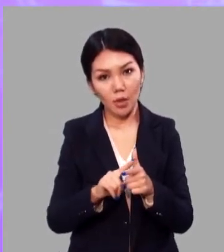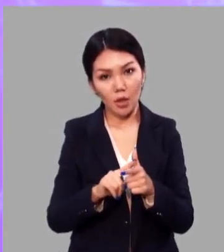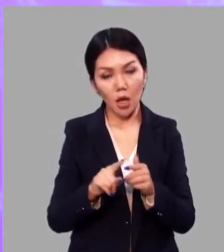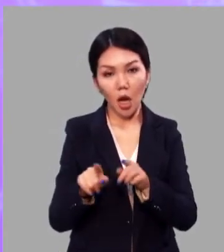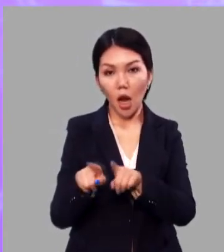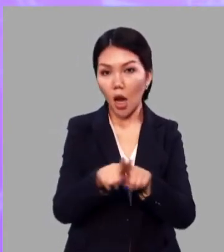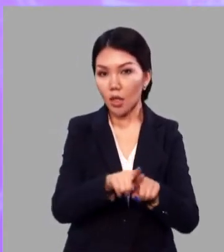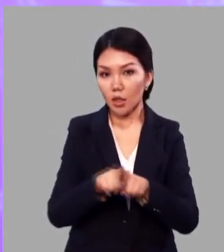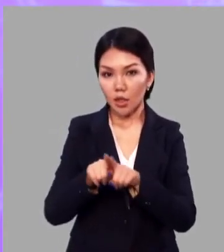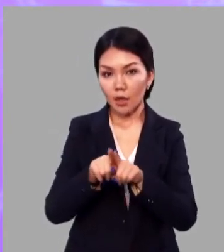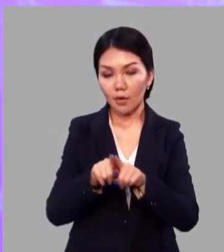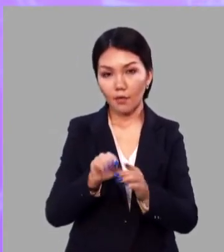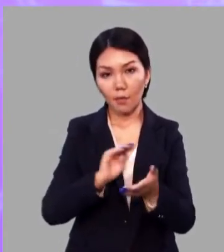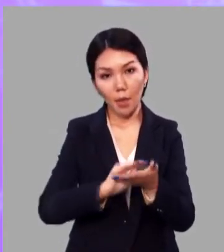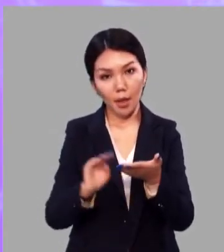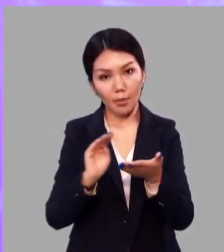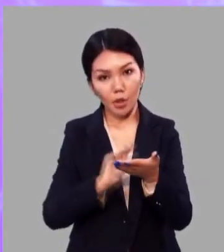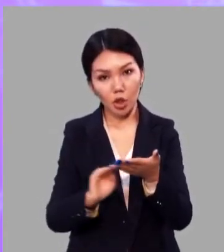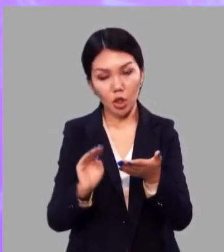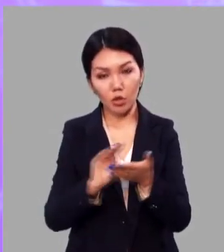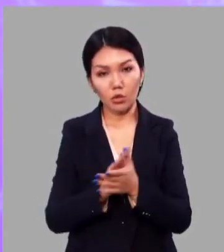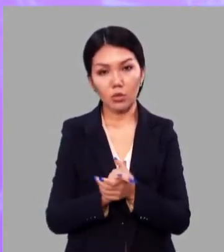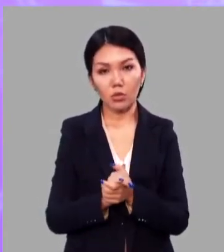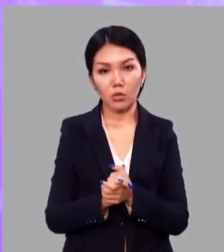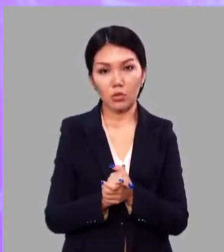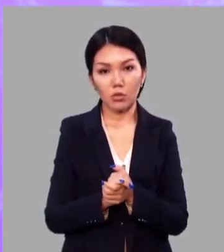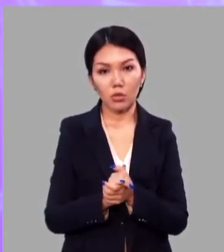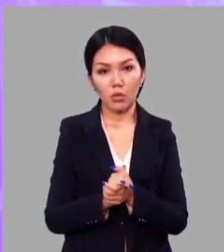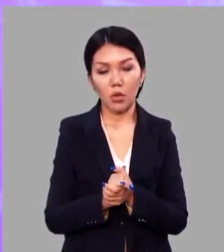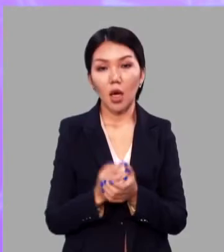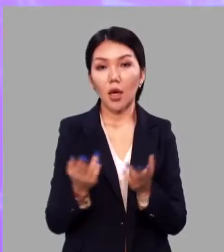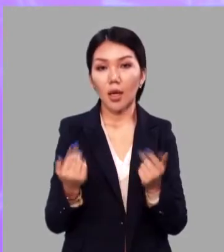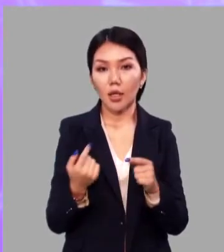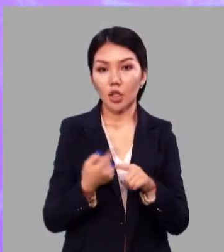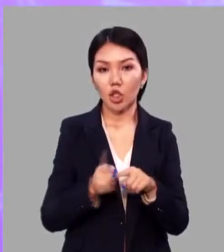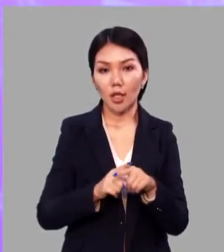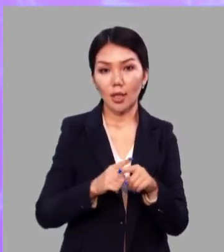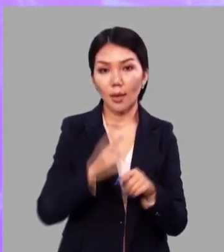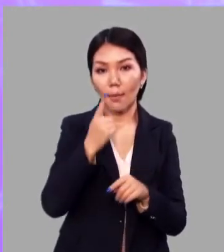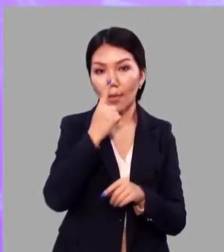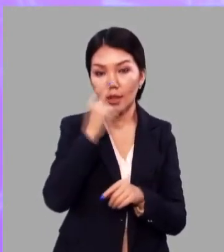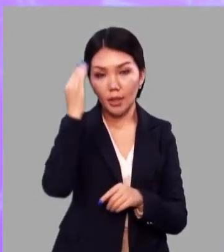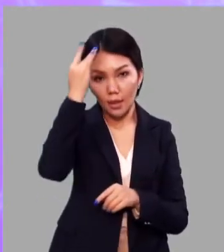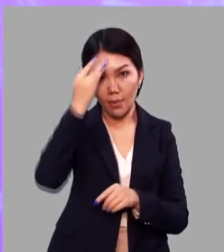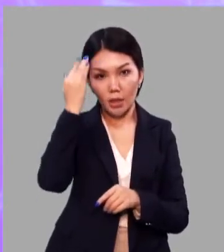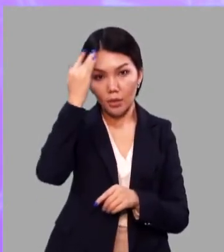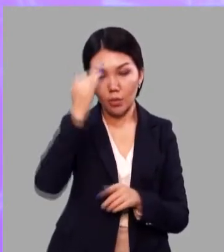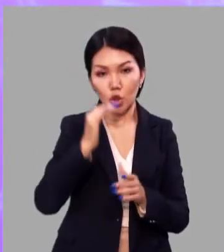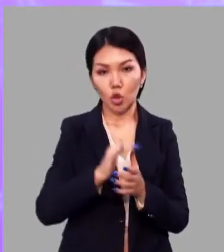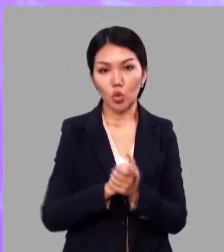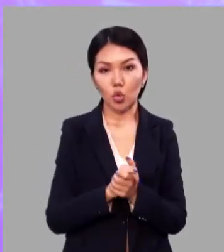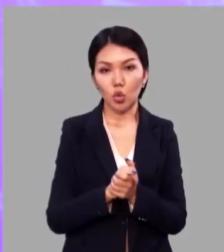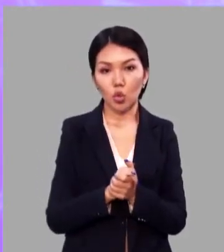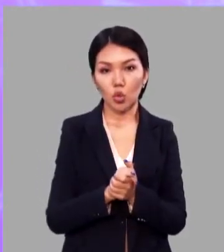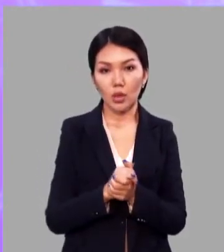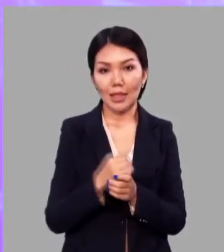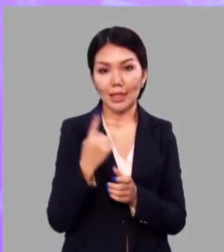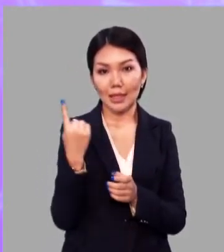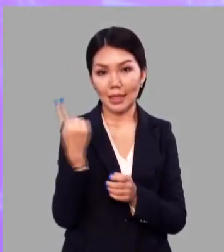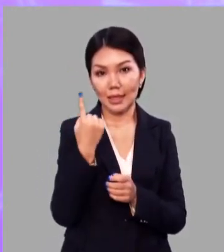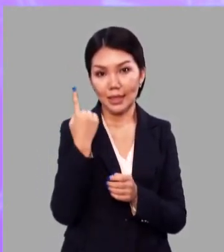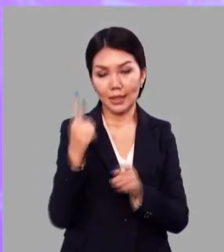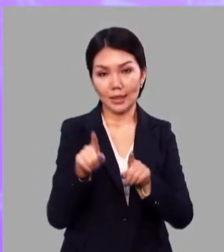одинаковые по написанию? Конечно, это близкие по смыслу с